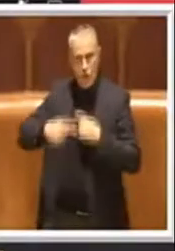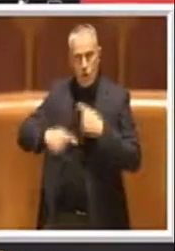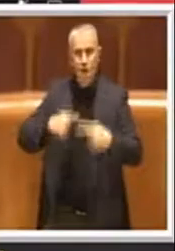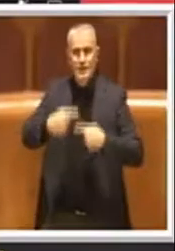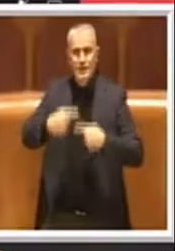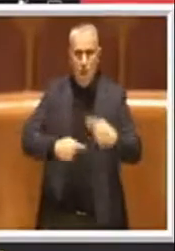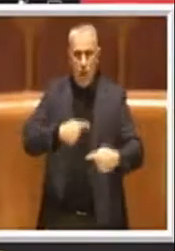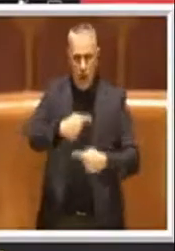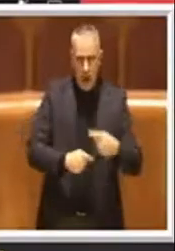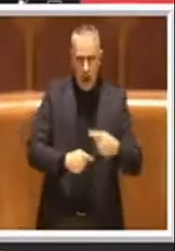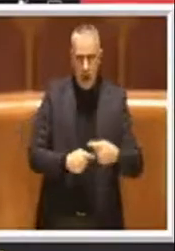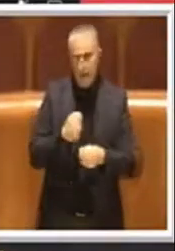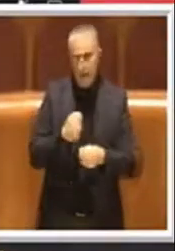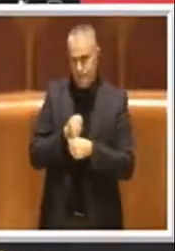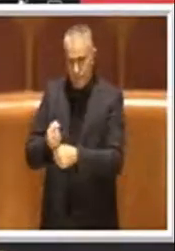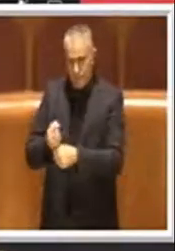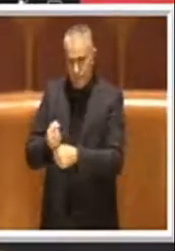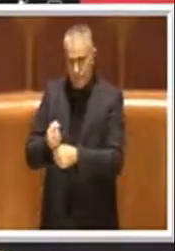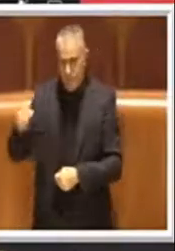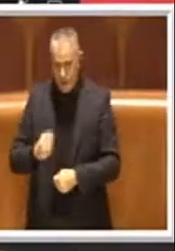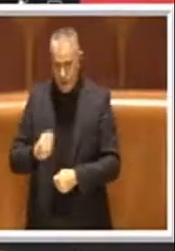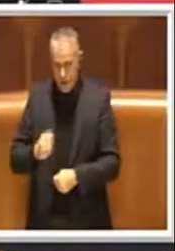le rilascio la parola. Grazie, grazie Presidente.